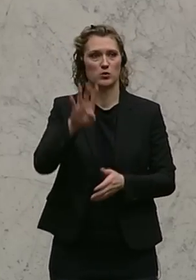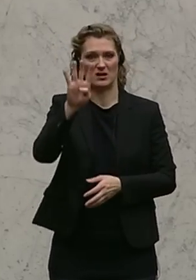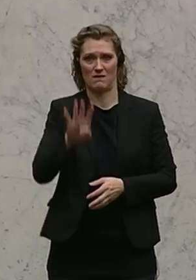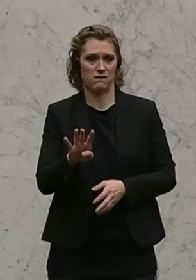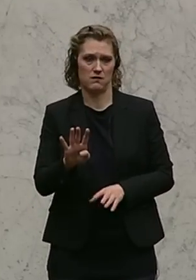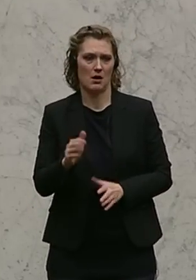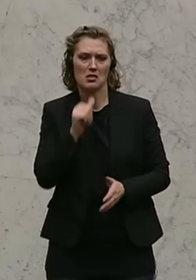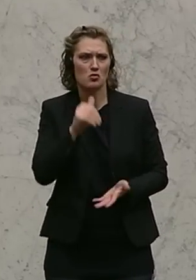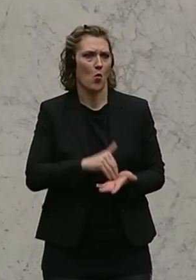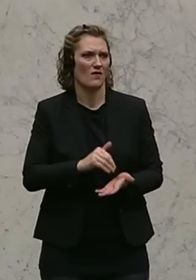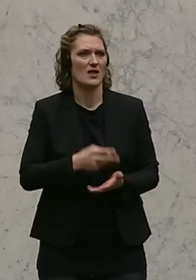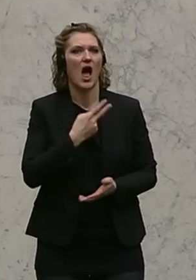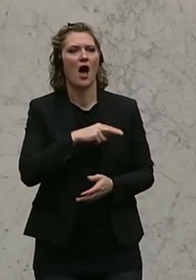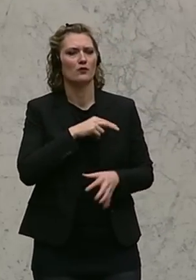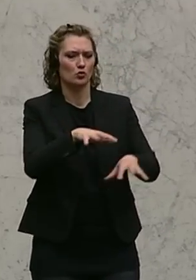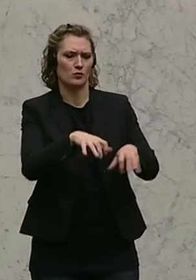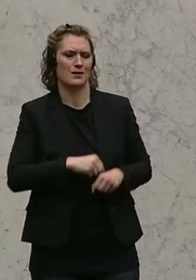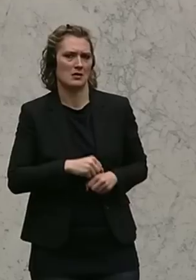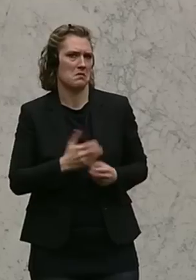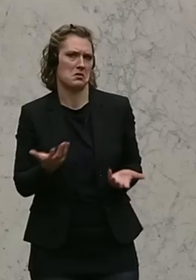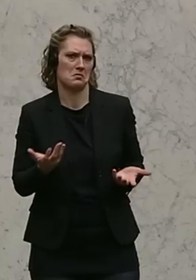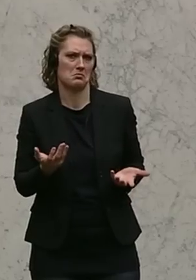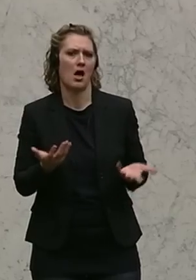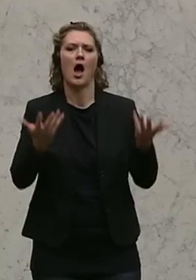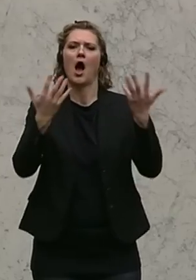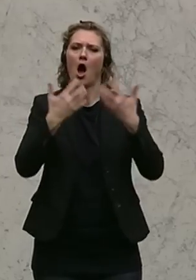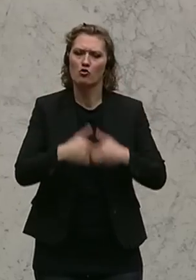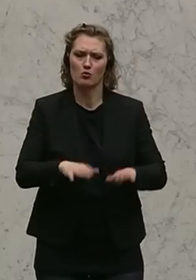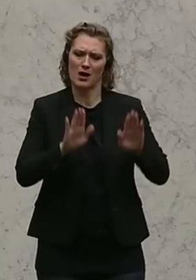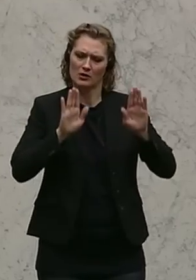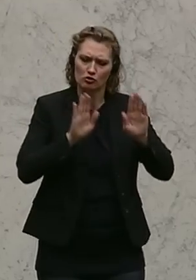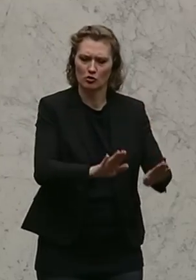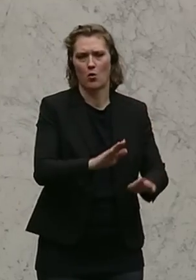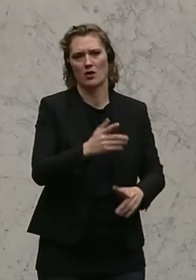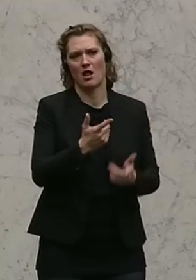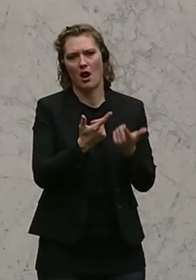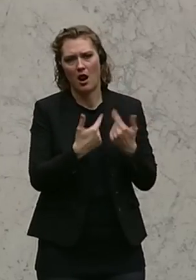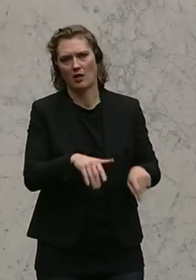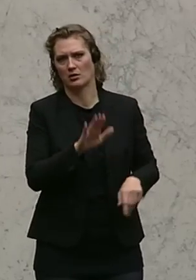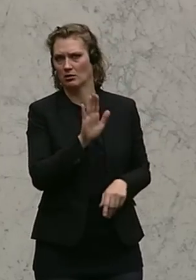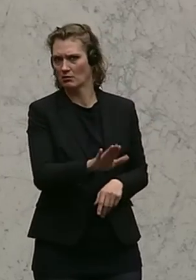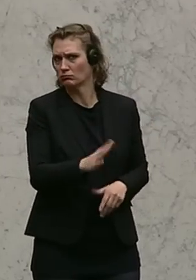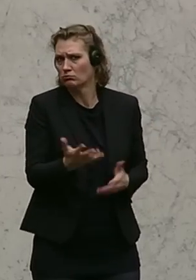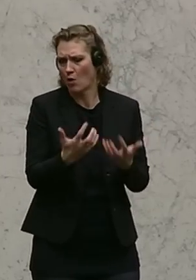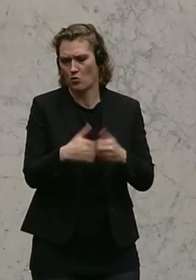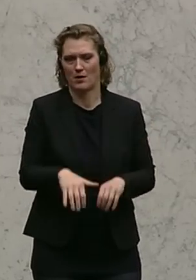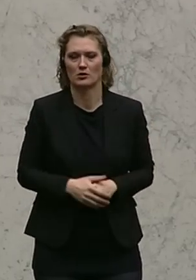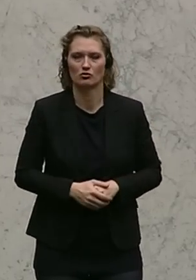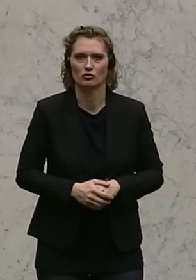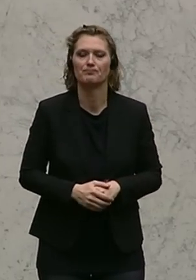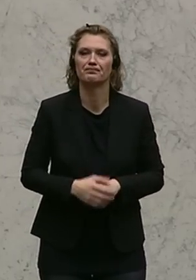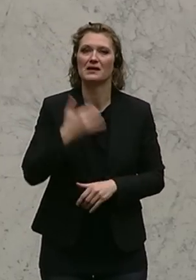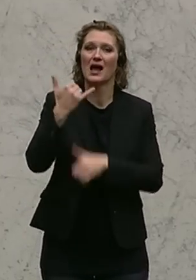dass Haftungen übernommen werden von Ländern, sondern die sind automatisch Haftung der Länder gewesen. Und